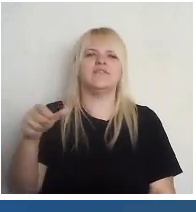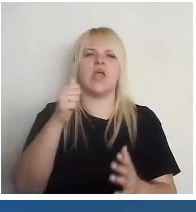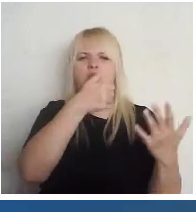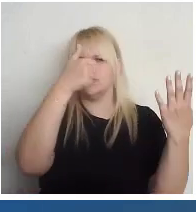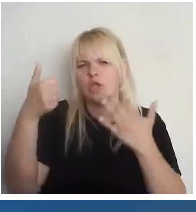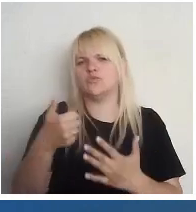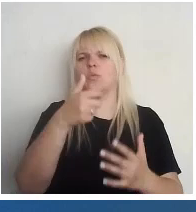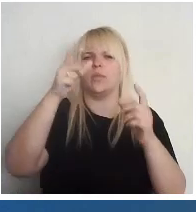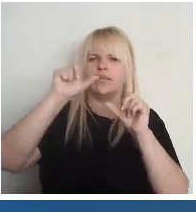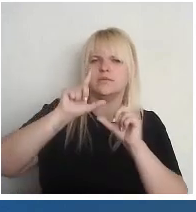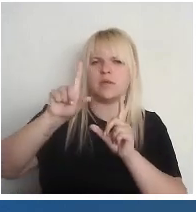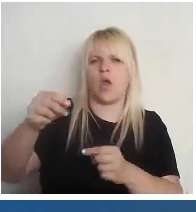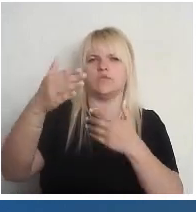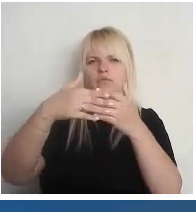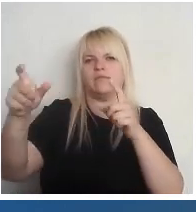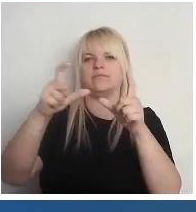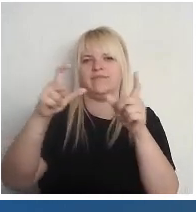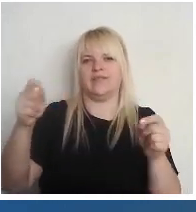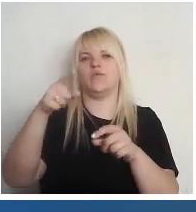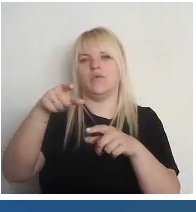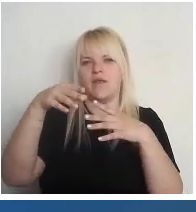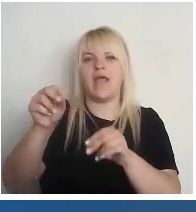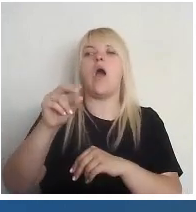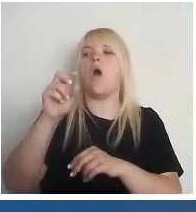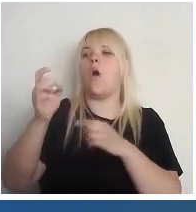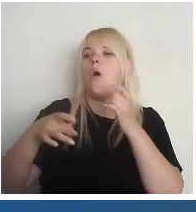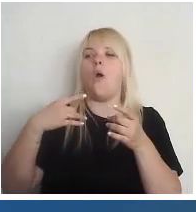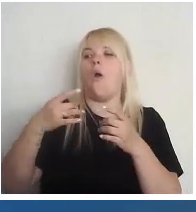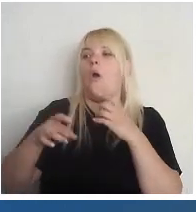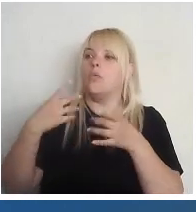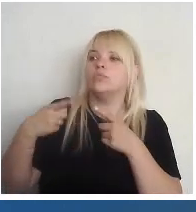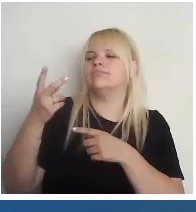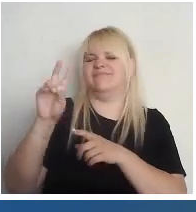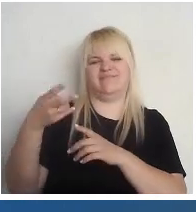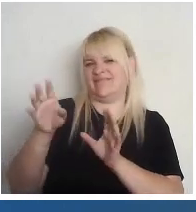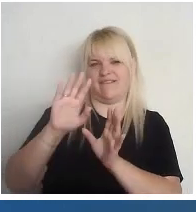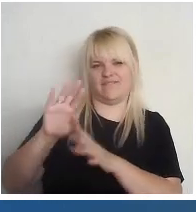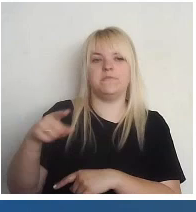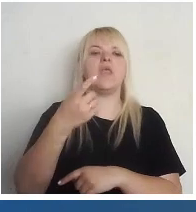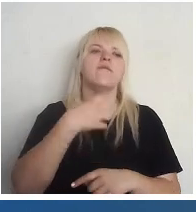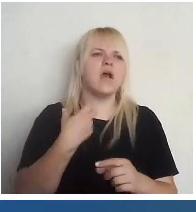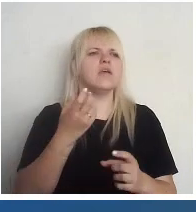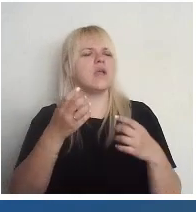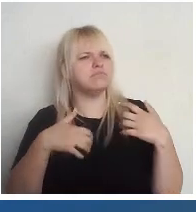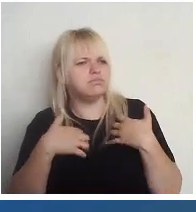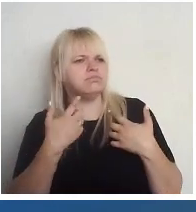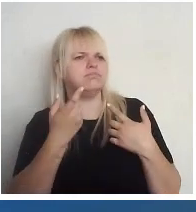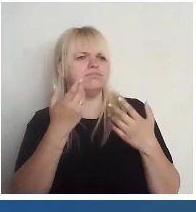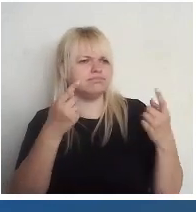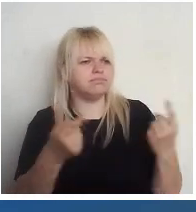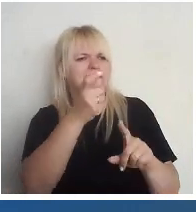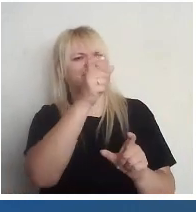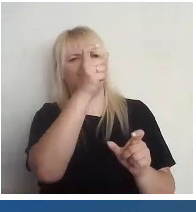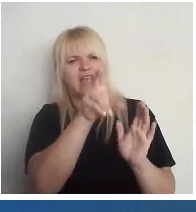uz tuvāko ieciklāt rizīt. Par tiem mums nav jāuztraudz. Mums ir jāuztraudz par tiem vēlētājiem, kurus attur kāds